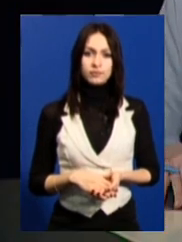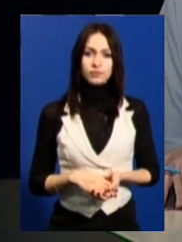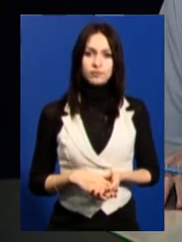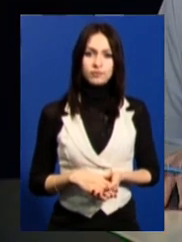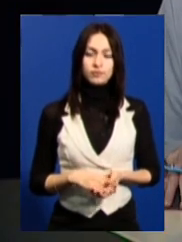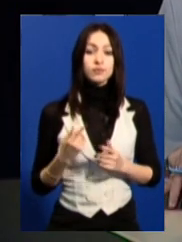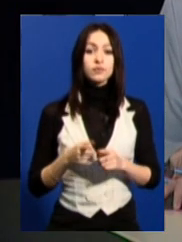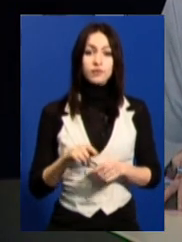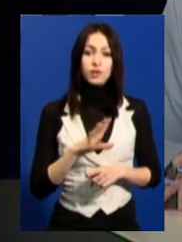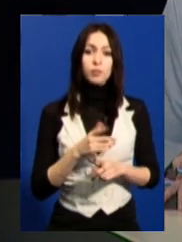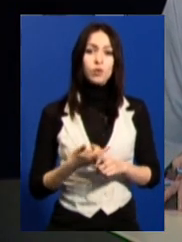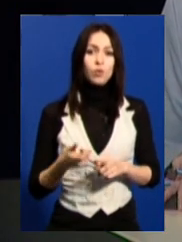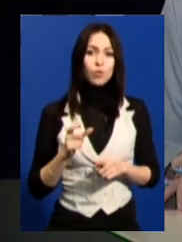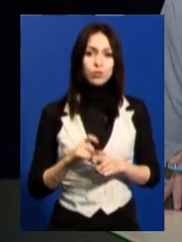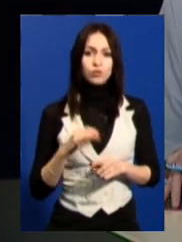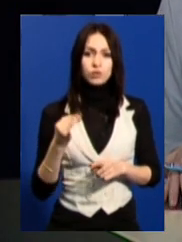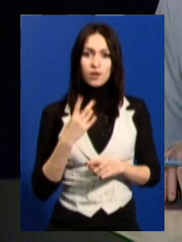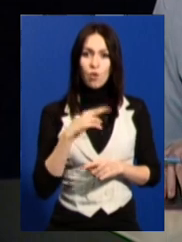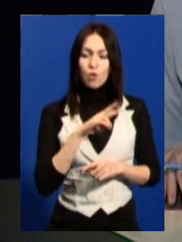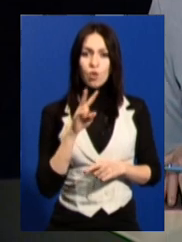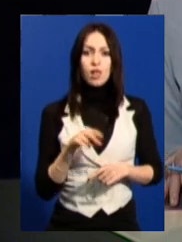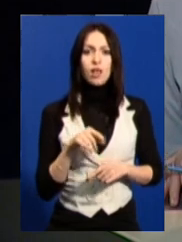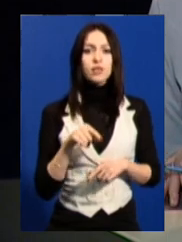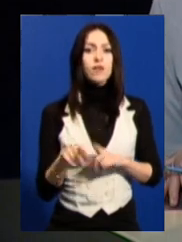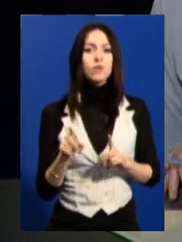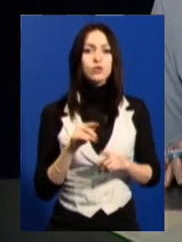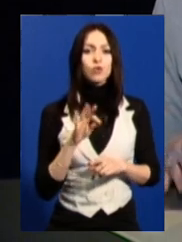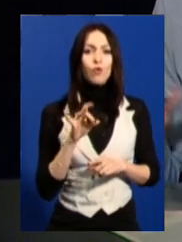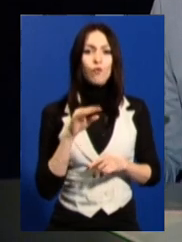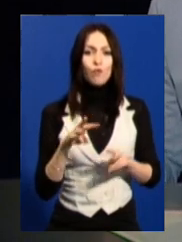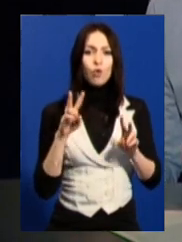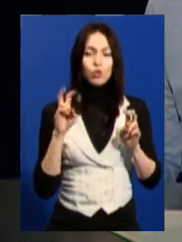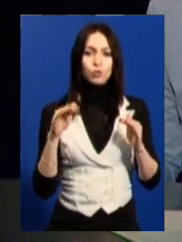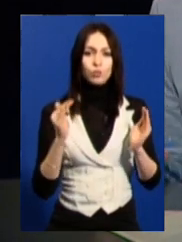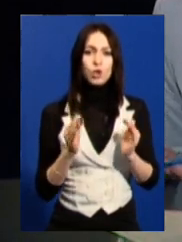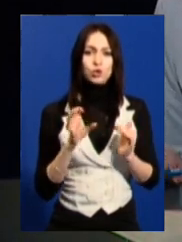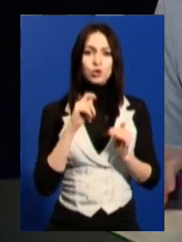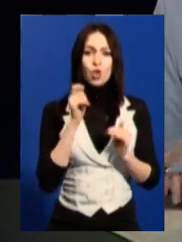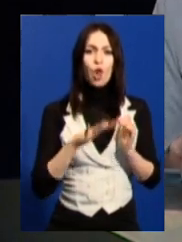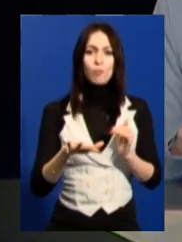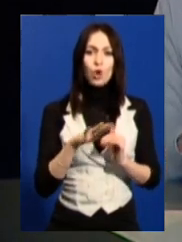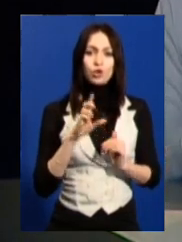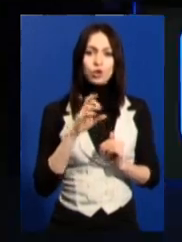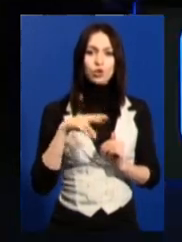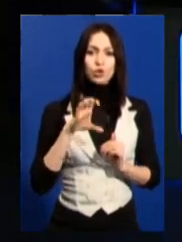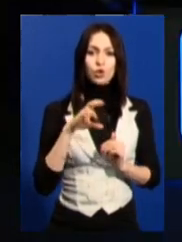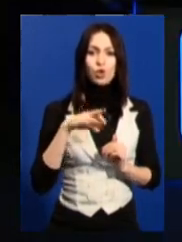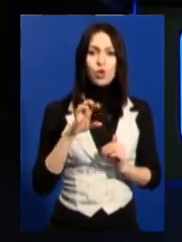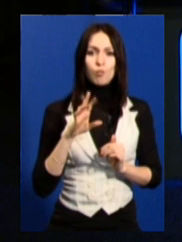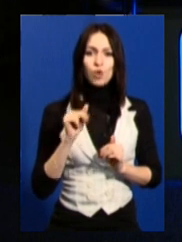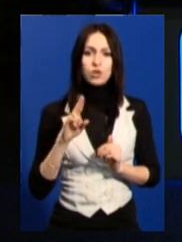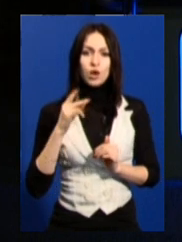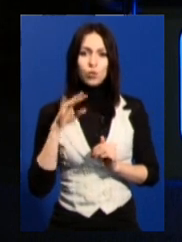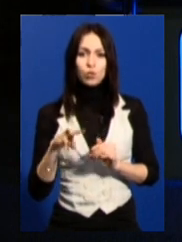Це був дуже побіжний огляд того, що форум «Слобода. Культ» возив на Закарпаття. Двома